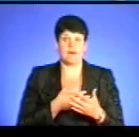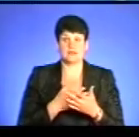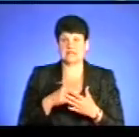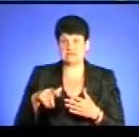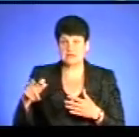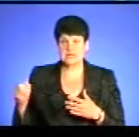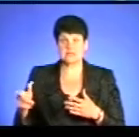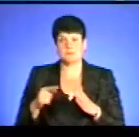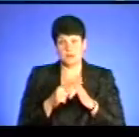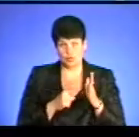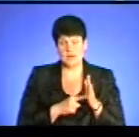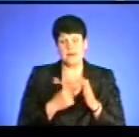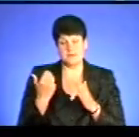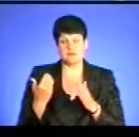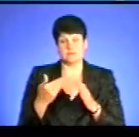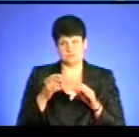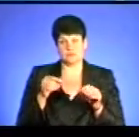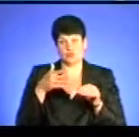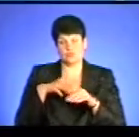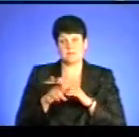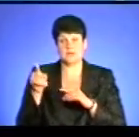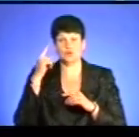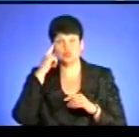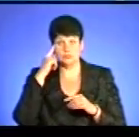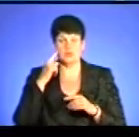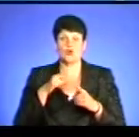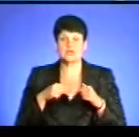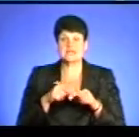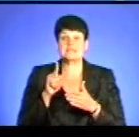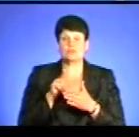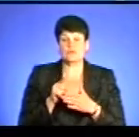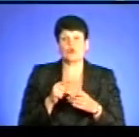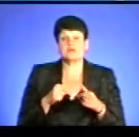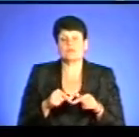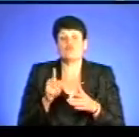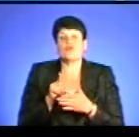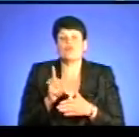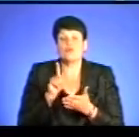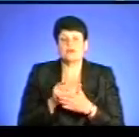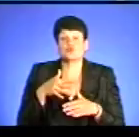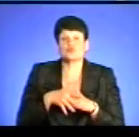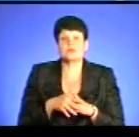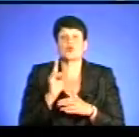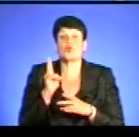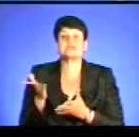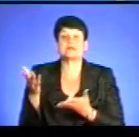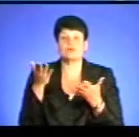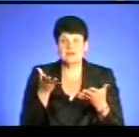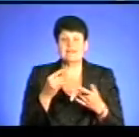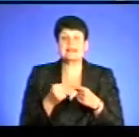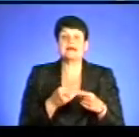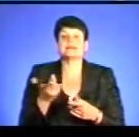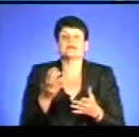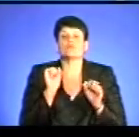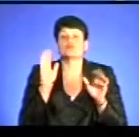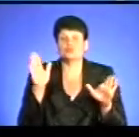скажімо так, поділяємо їхню думку. І на цей момент організатор повинен розуміти, кого він запрошує, які наслідки можуть з цього бути. Тому певні склади, поліція